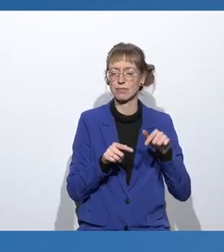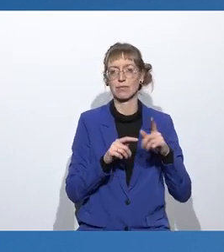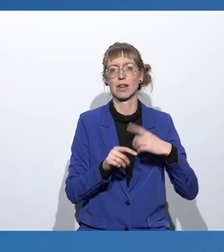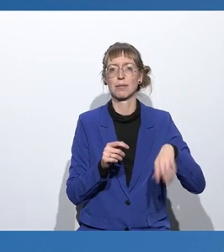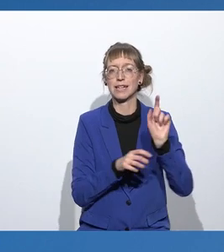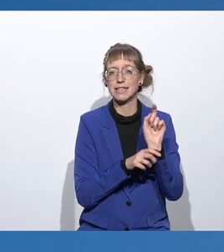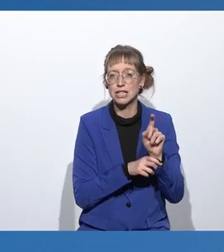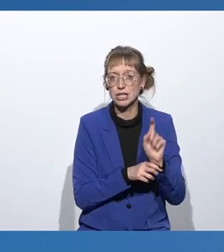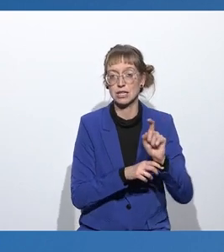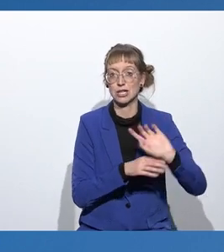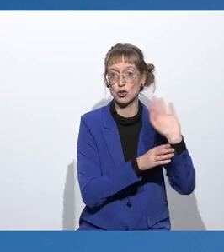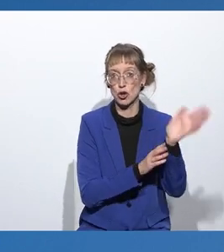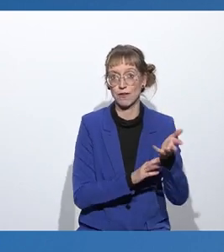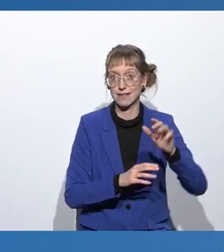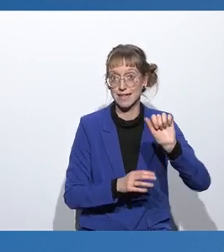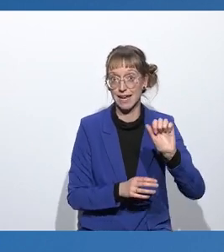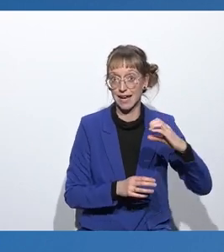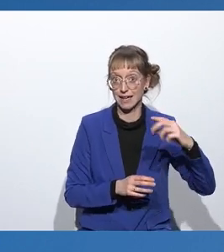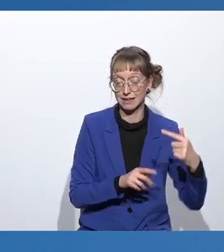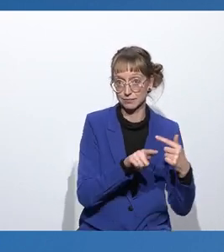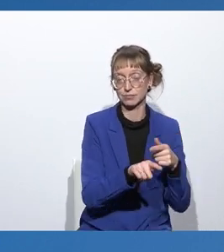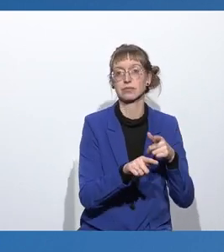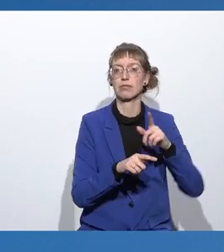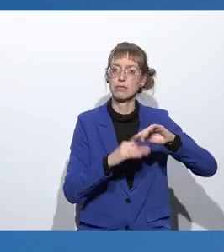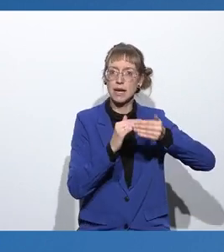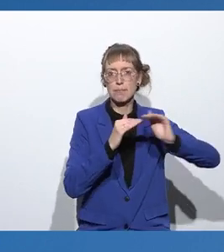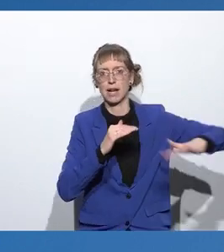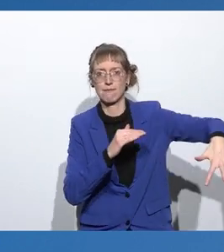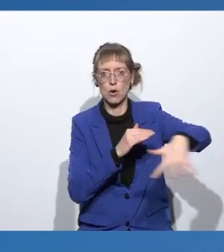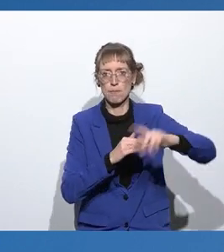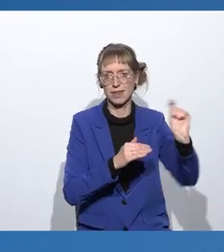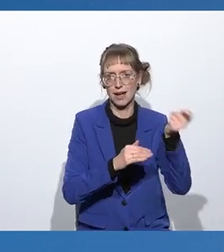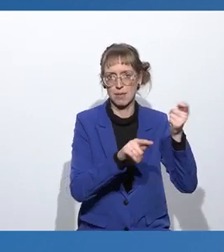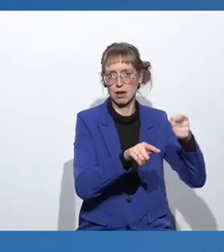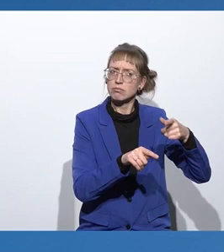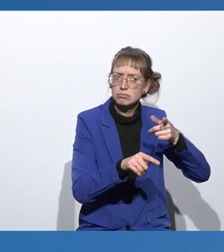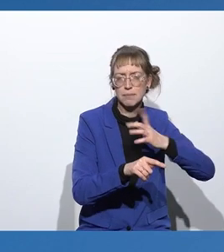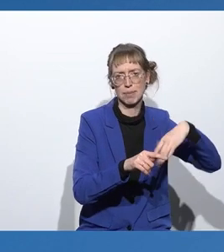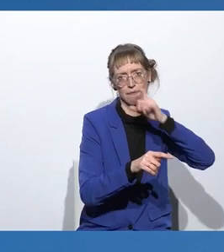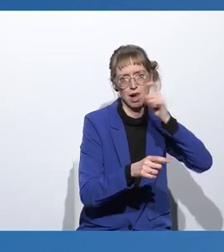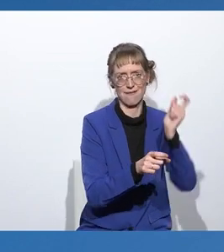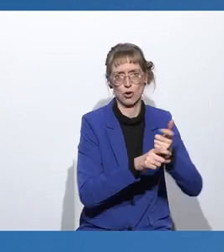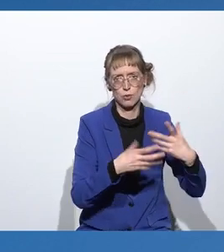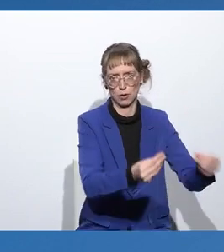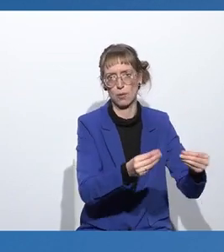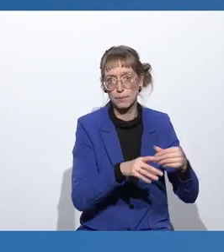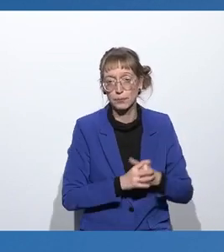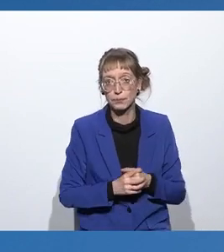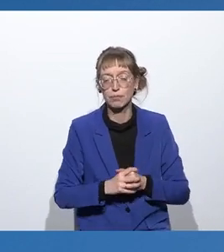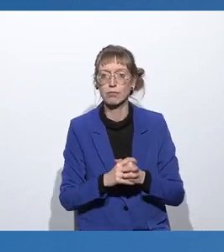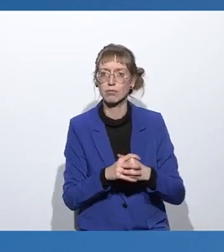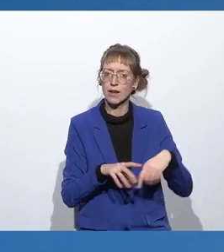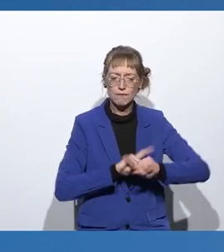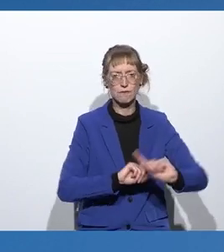Services Act Plattformbetreiber stärker in die Verantwortung. Er verbietet unter anderem